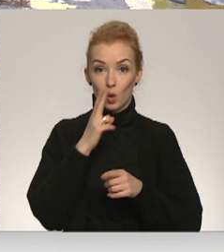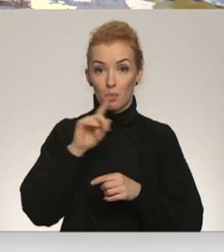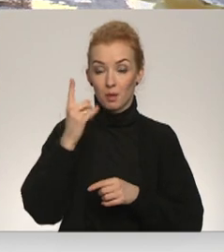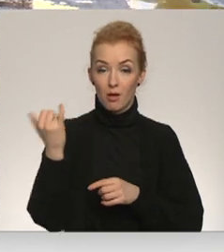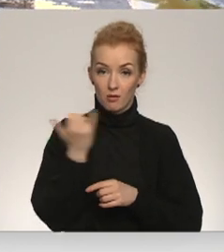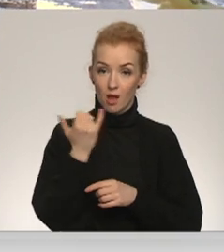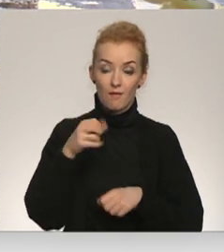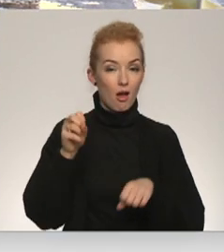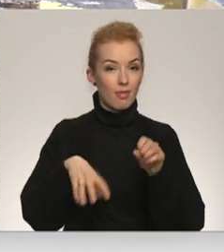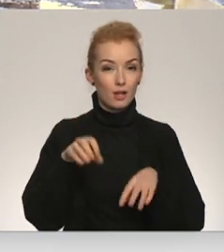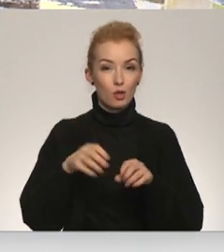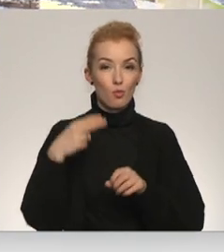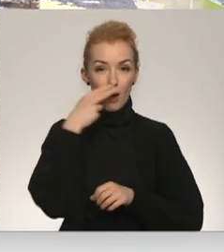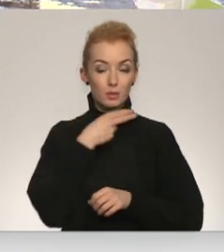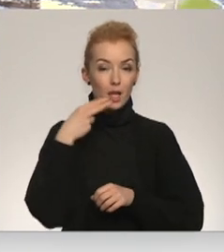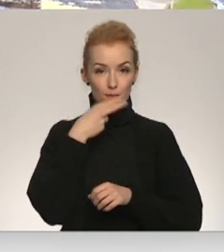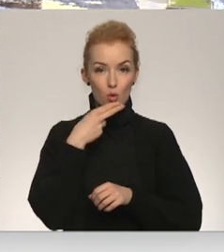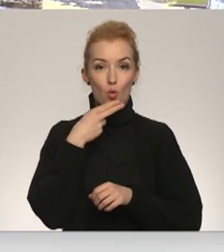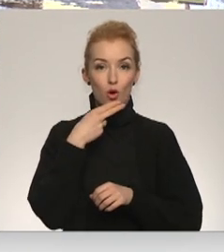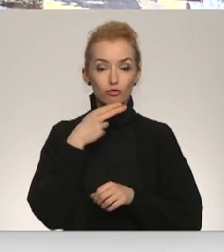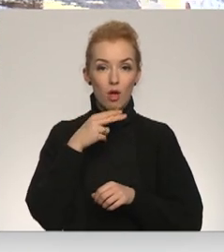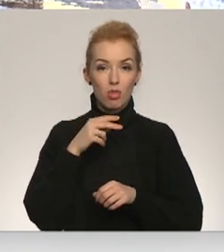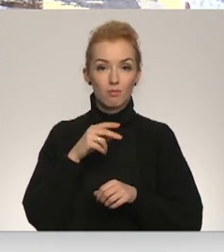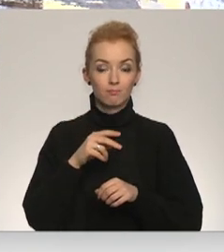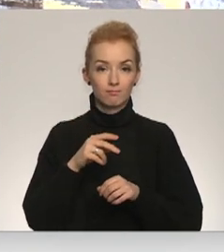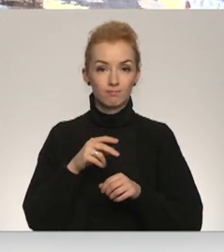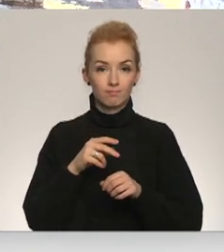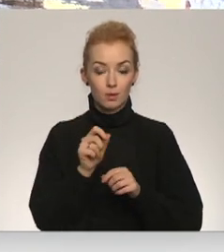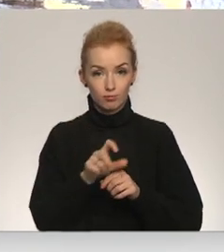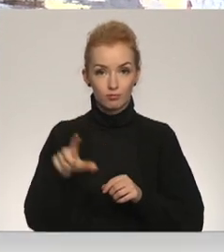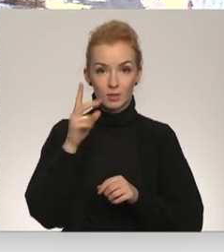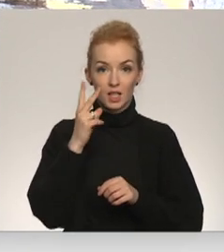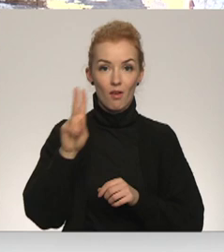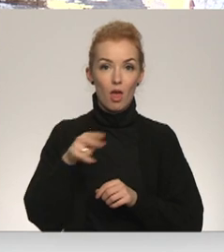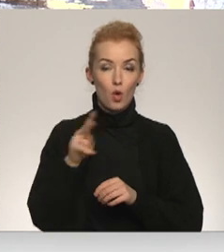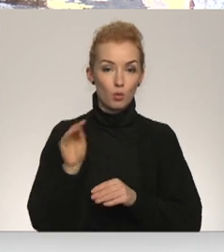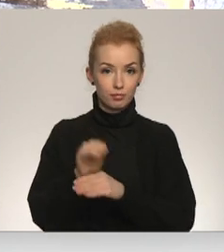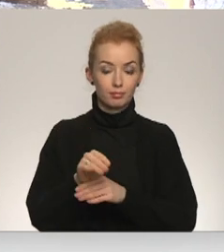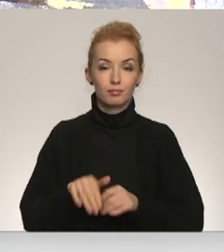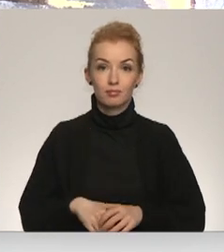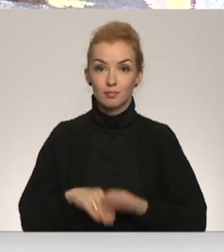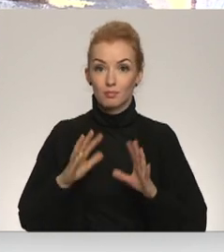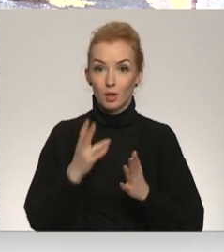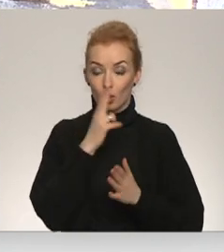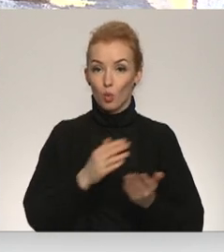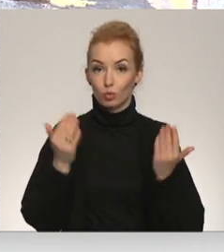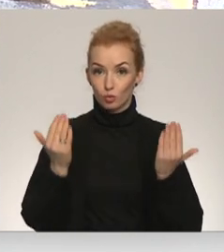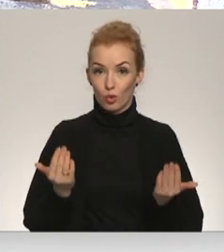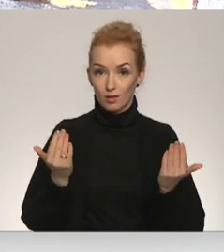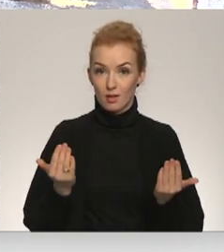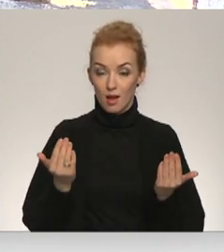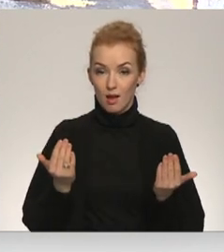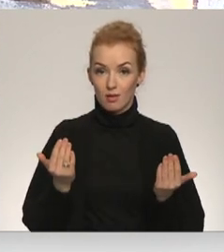janvāra atkrituma apsaimniekošana ir kļūjis par diviem eiro dārgāka, bet no šodienas